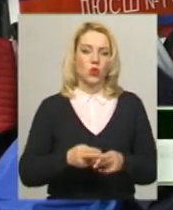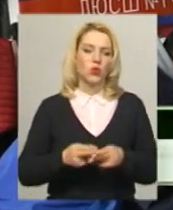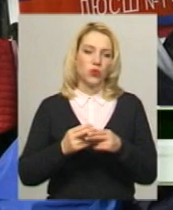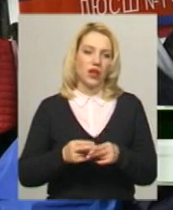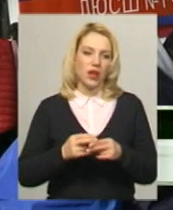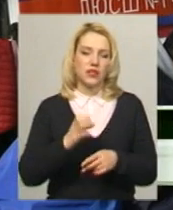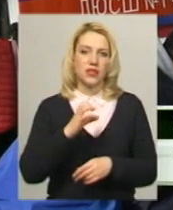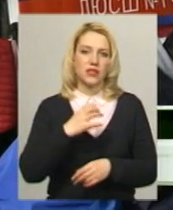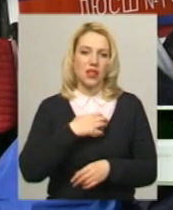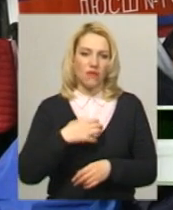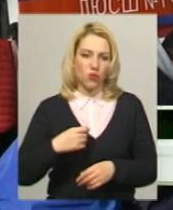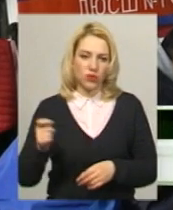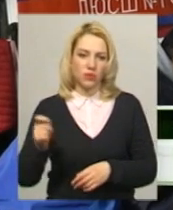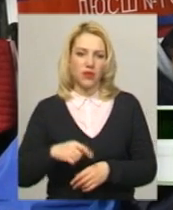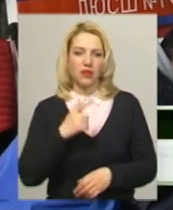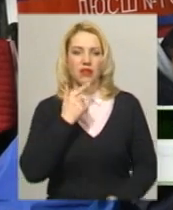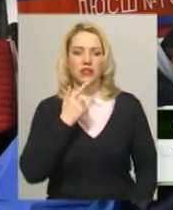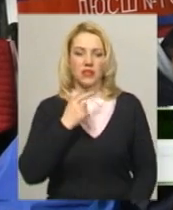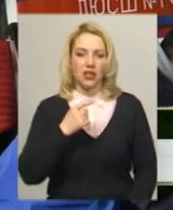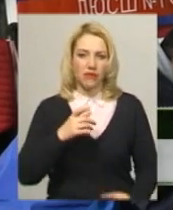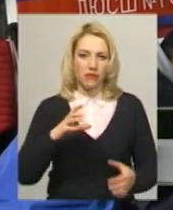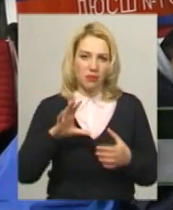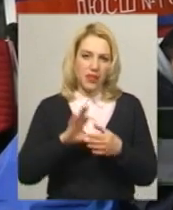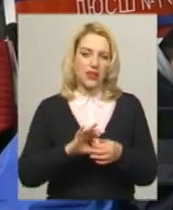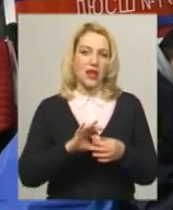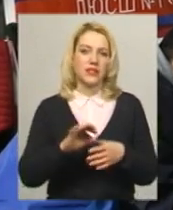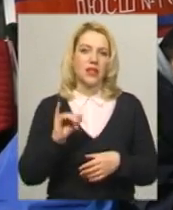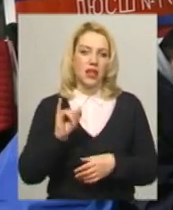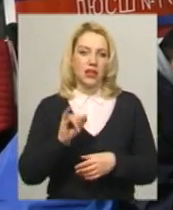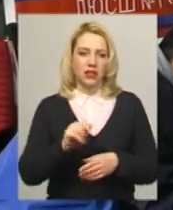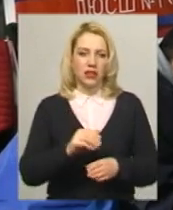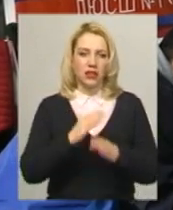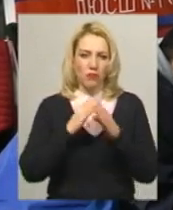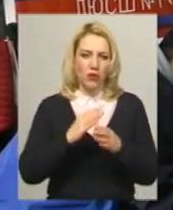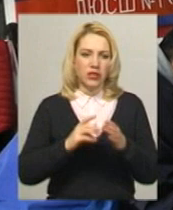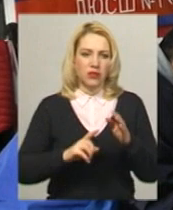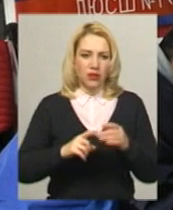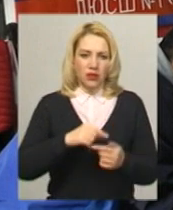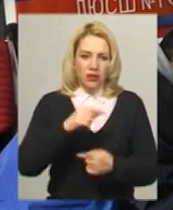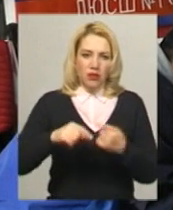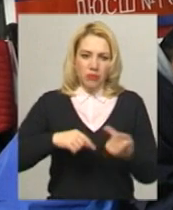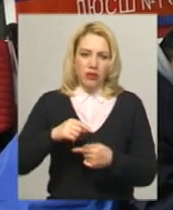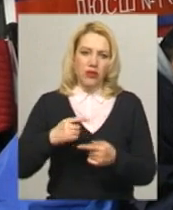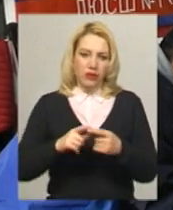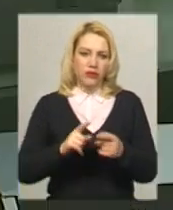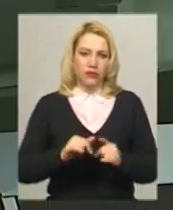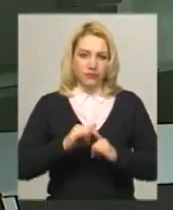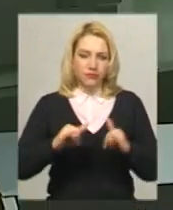Славута приїхала до нас, Красилів до нас приєднався. Тобто кікбоксинг набирає ходу і йдемо в олімпійську сім'ю.